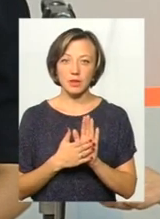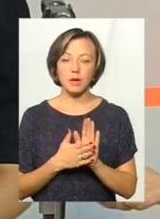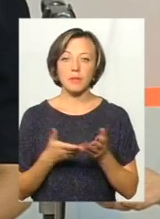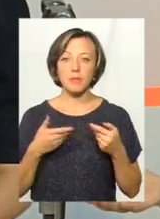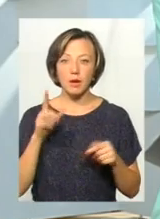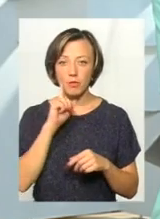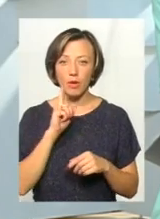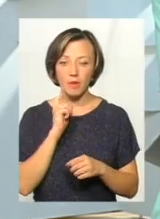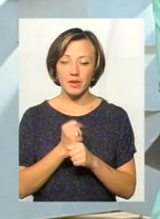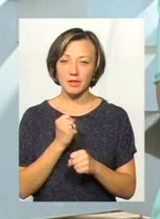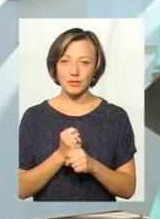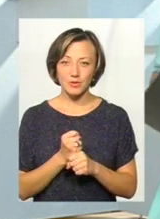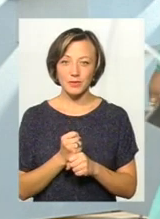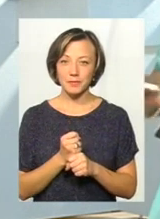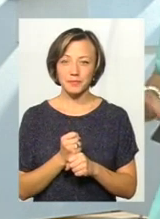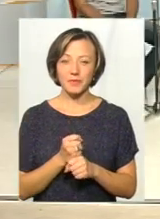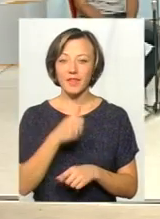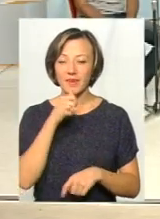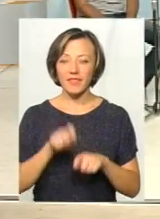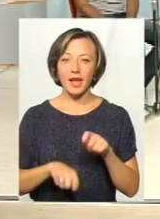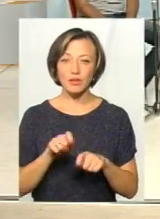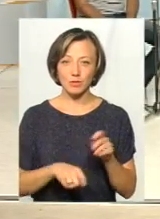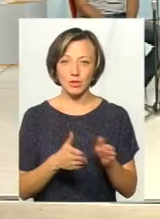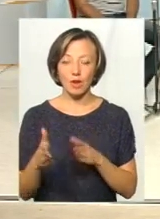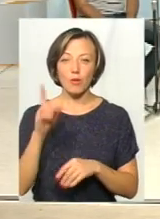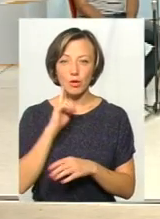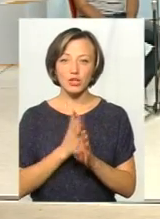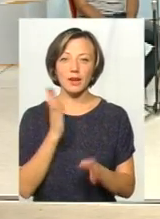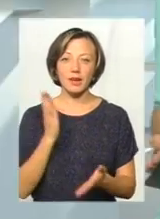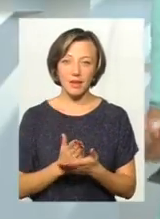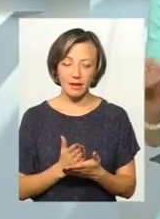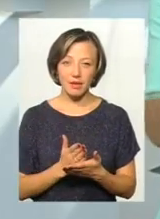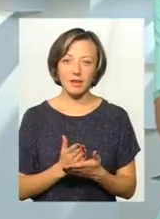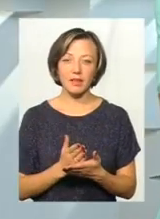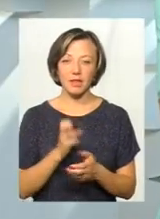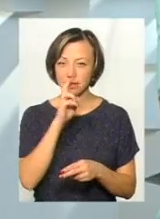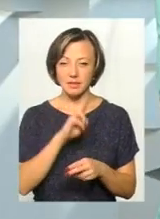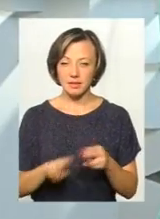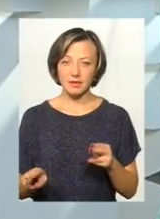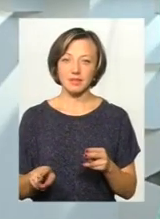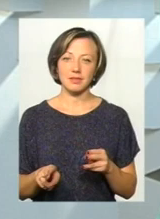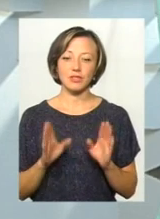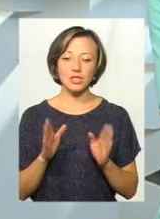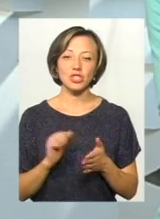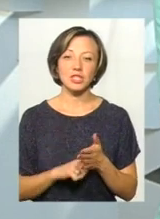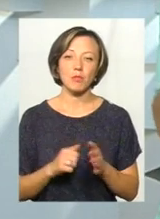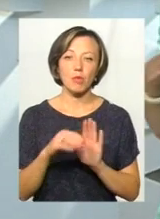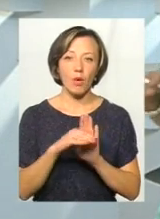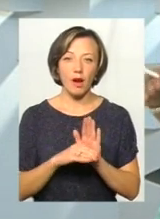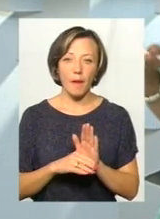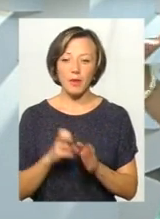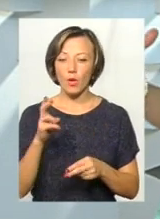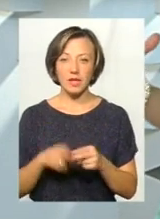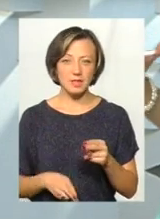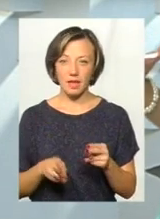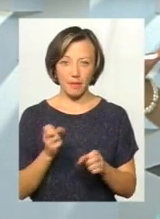ми поки працюємо, поки в тестовому режимі. черги є, і черги є в суто через те, що програма до